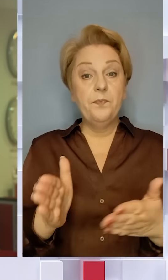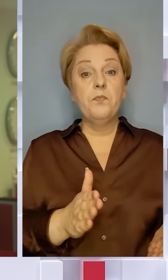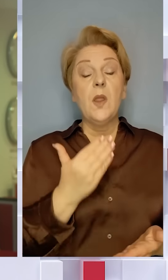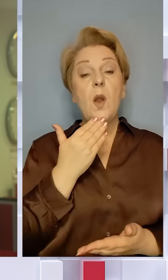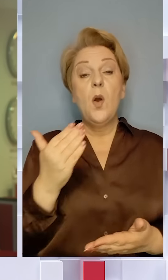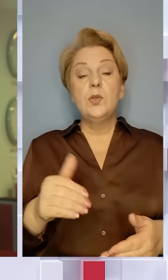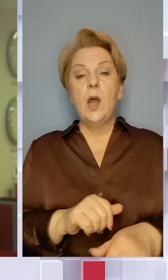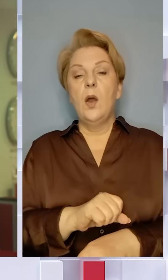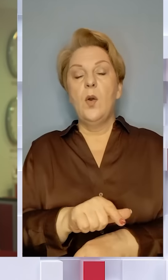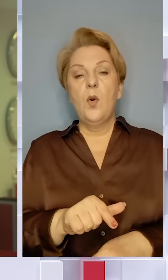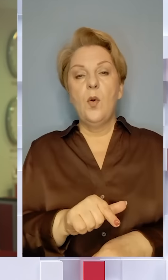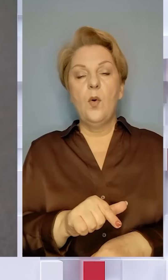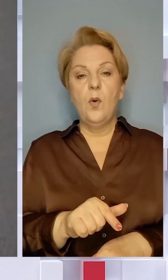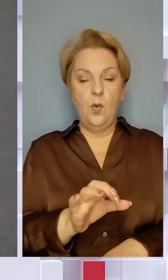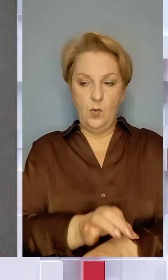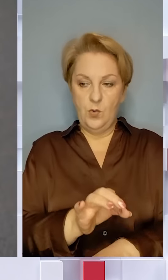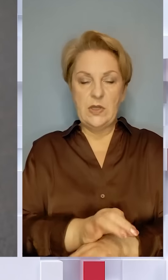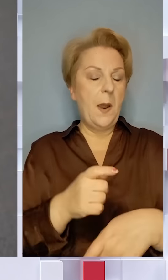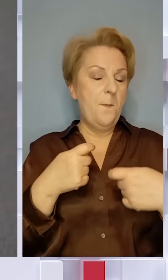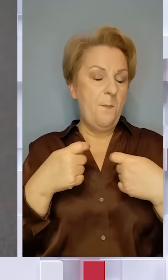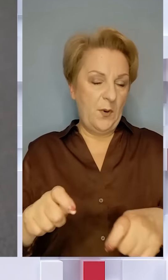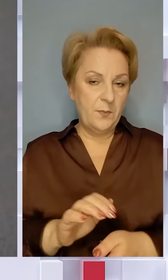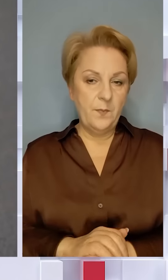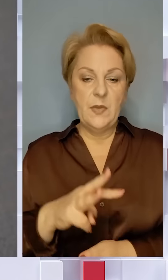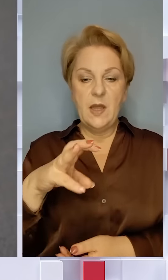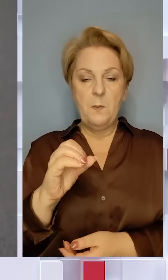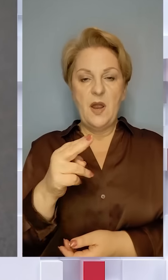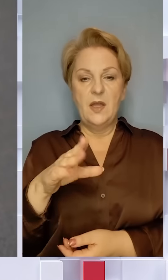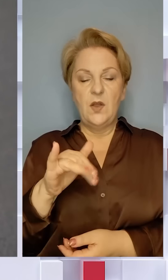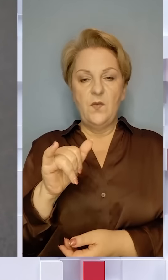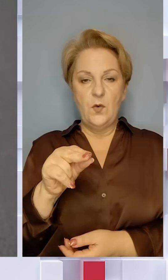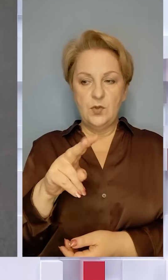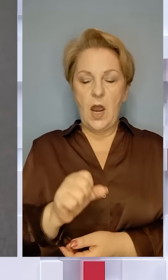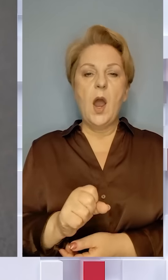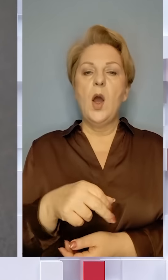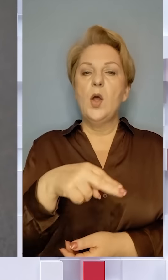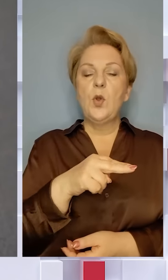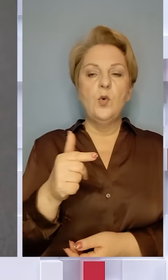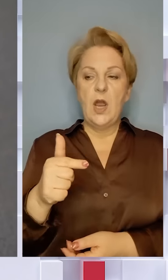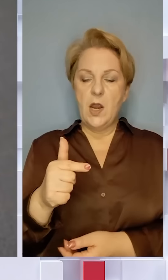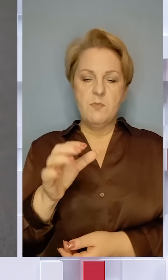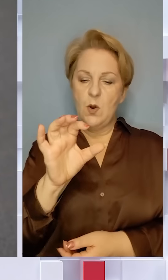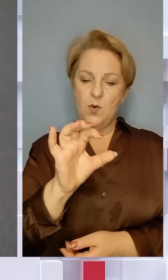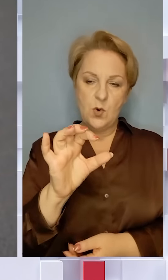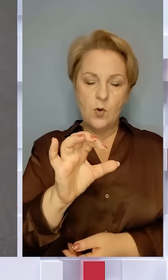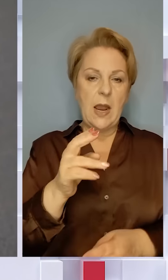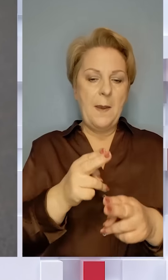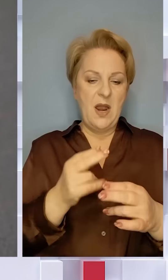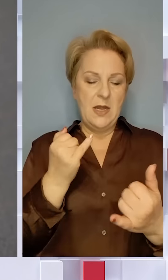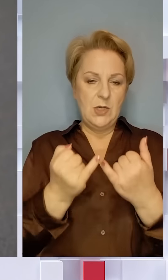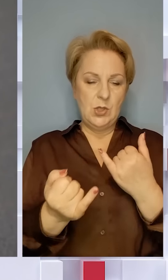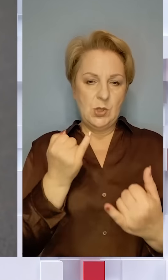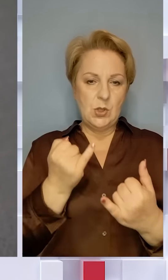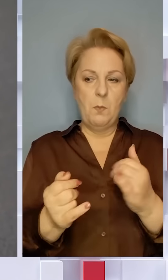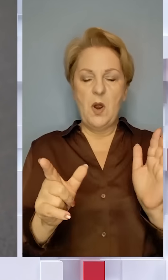годинник держзрадника Медведчука пустили з молотка – це наручний хронометр «Дольче Габбана» у корпусі круглої форми із металу жовтого